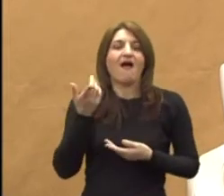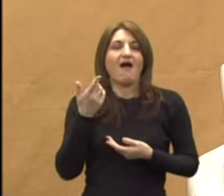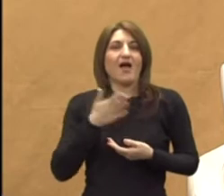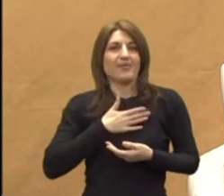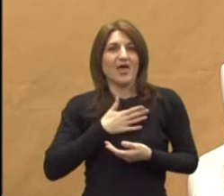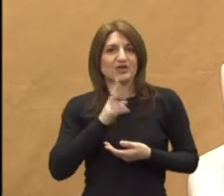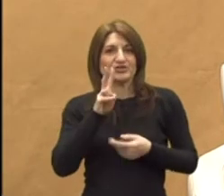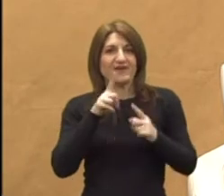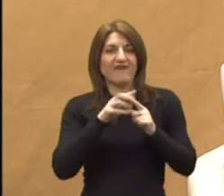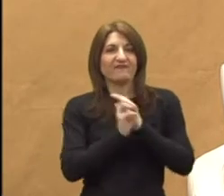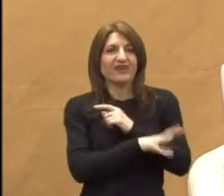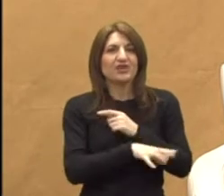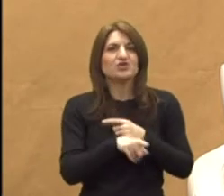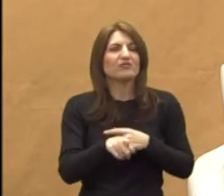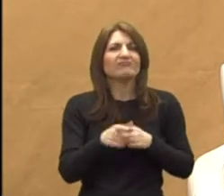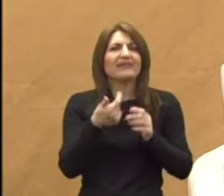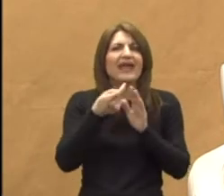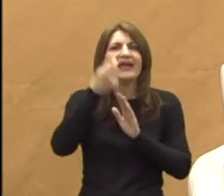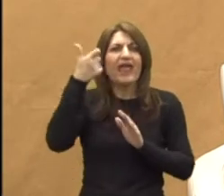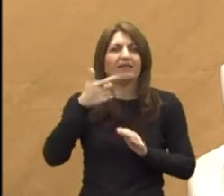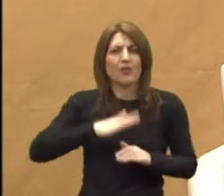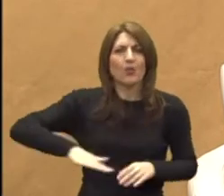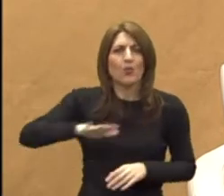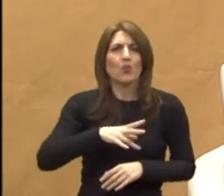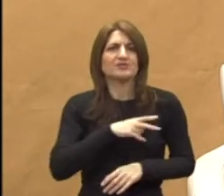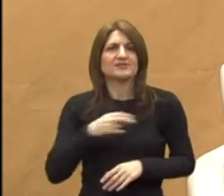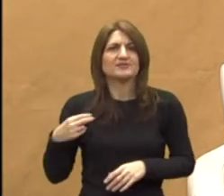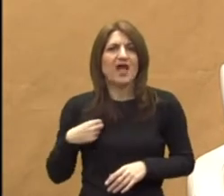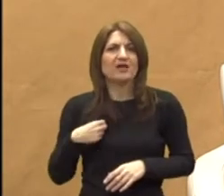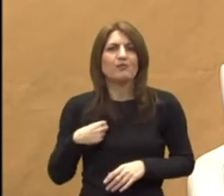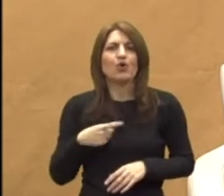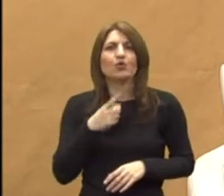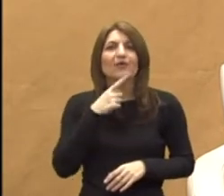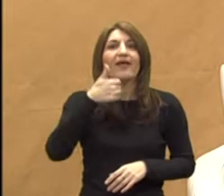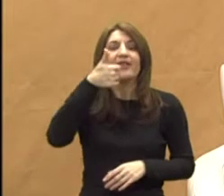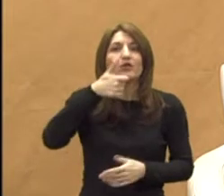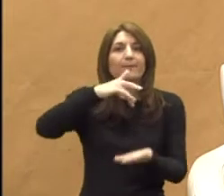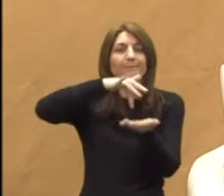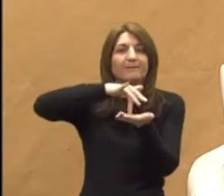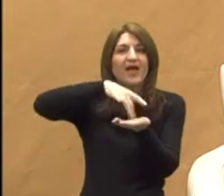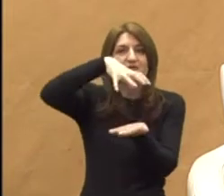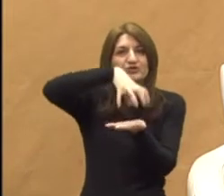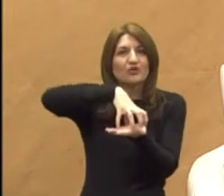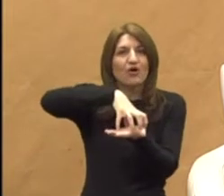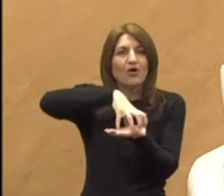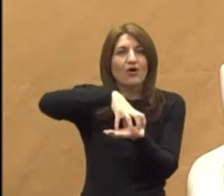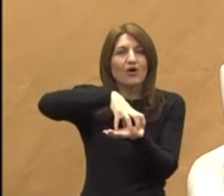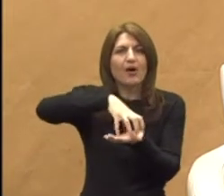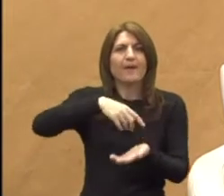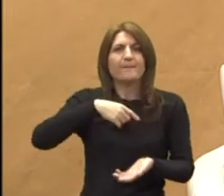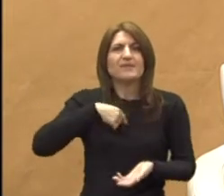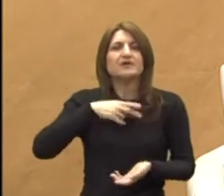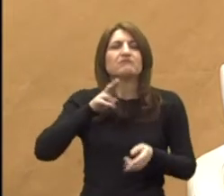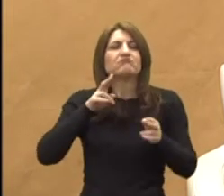vrtić, evo, jedan od rijetkih vrtića u gradu Zagrebu koje na jednoj lokaciji, dakle, mi smo imali